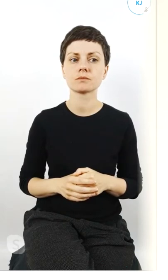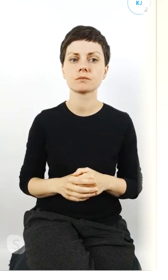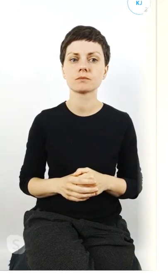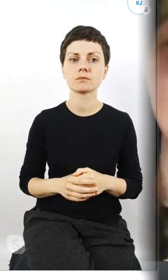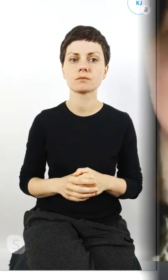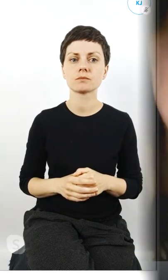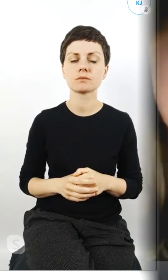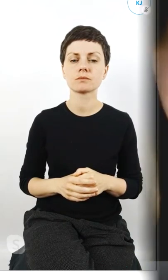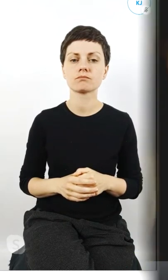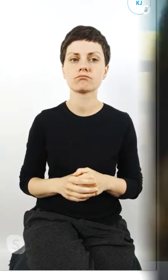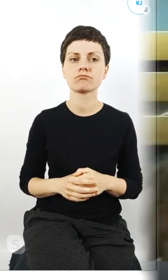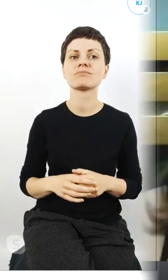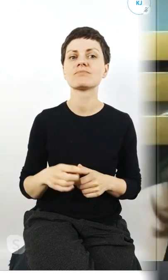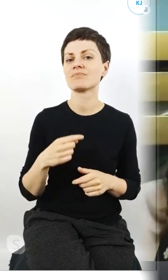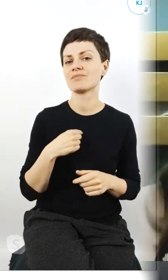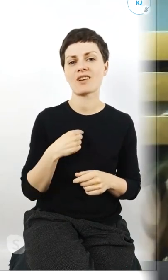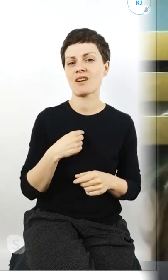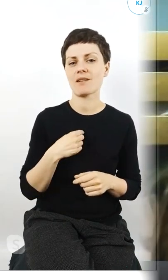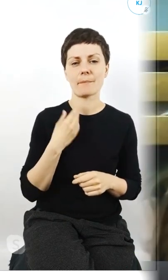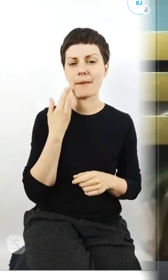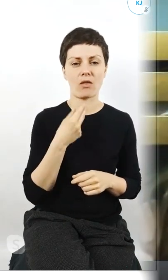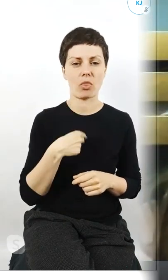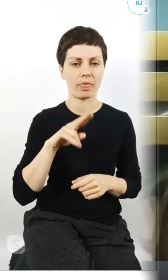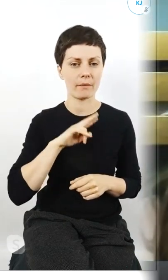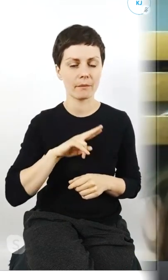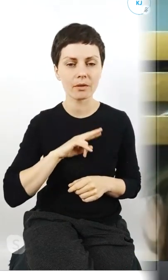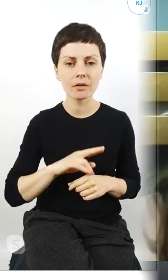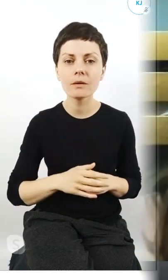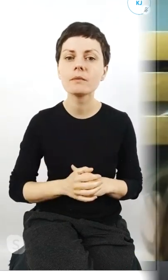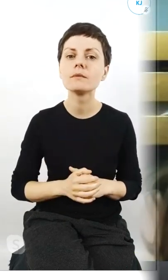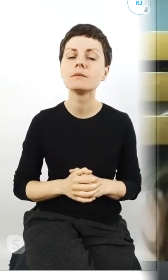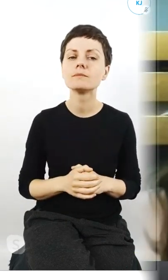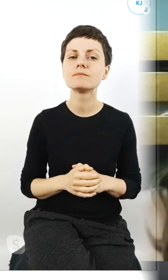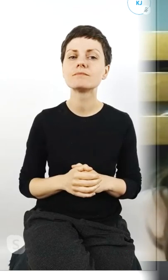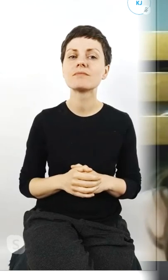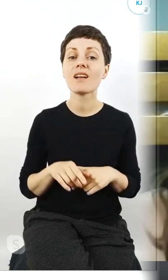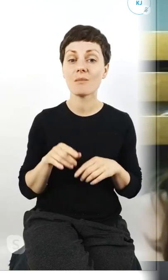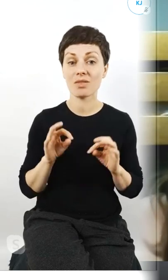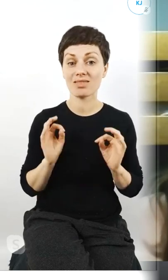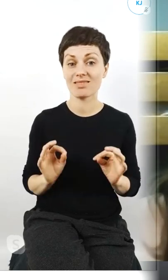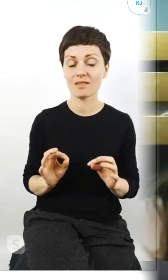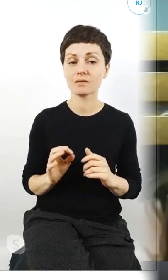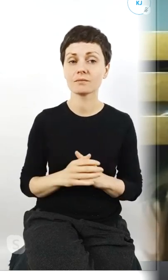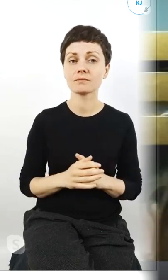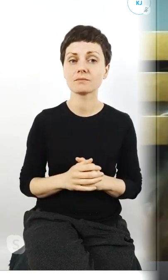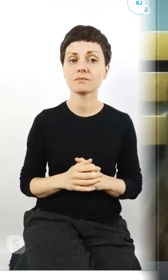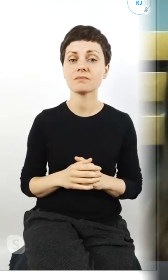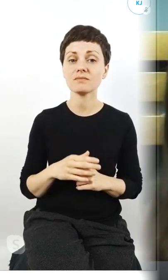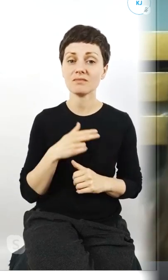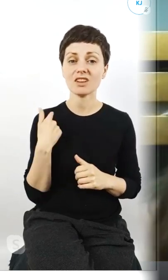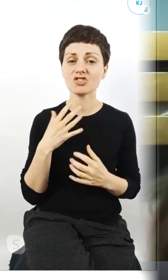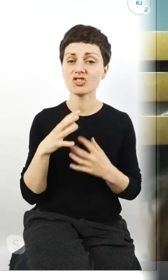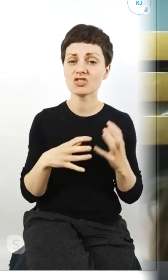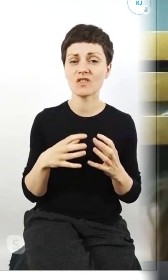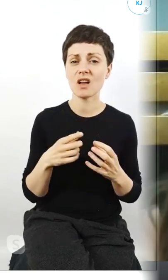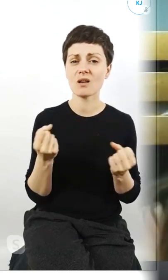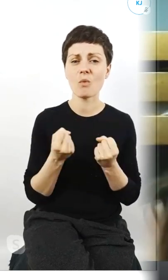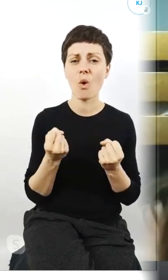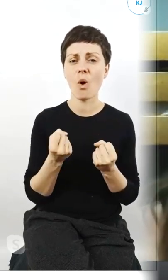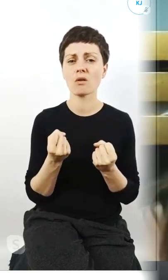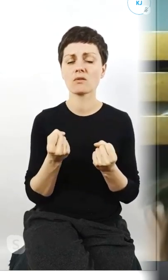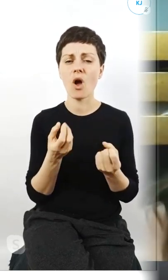to to mi się bardzo nie podoba bo w tym momencie nasz świat jest bardzo konsumpcyjny